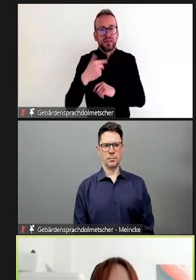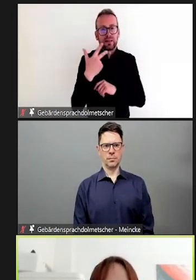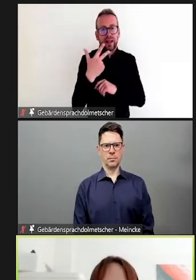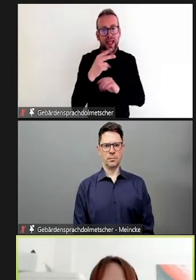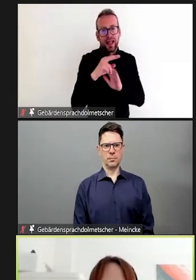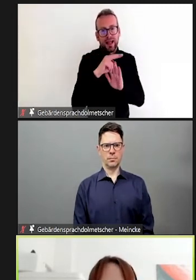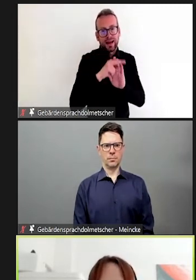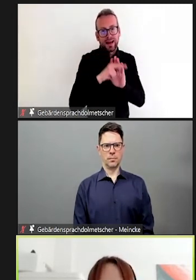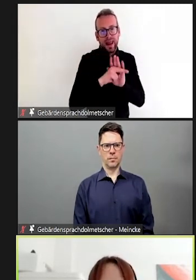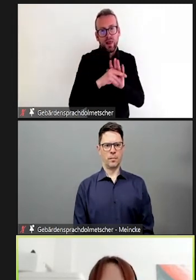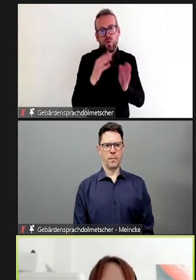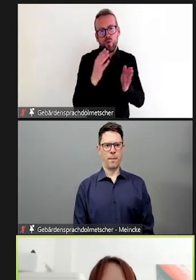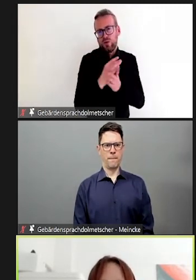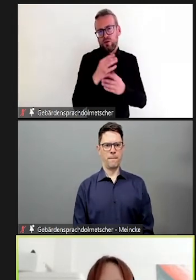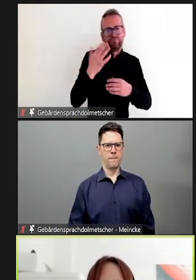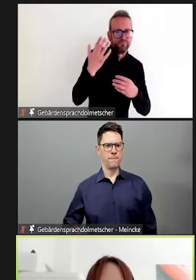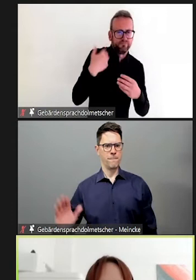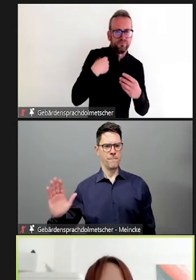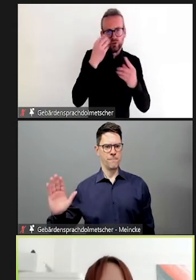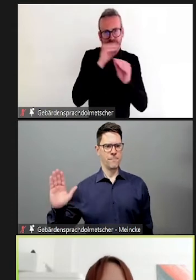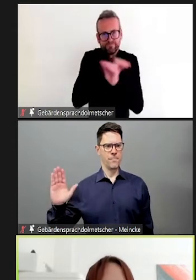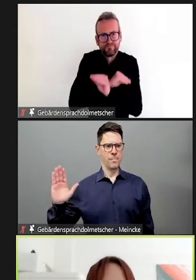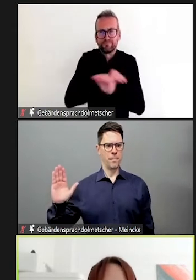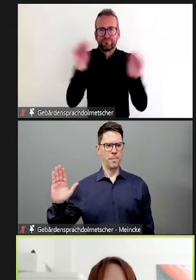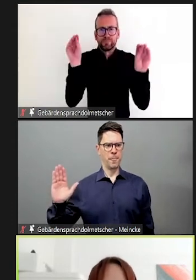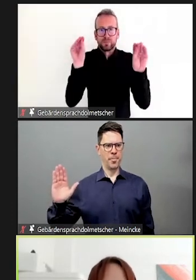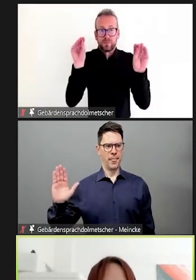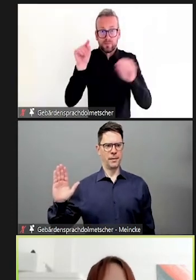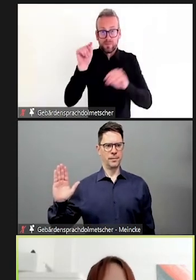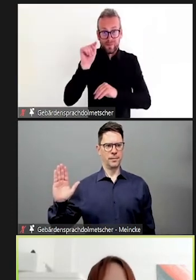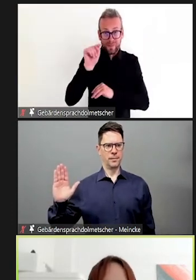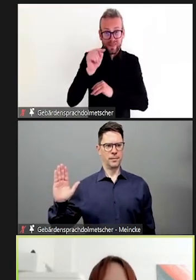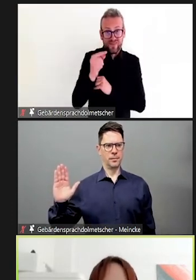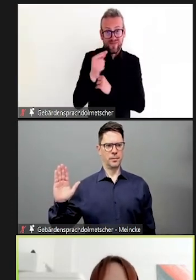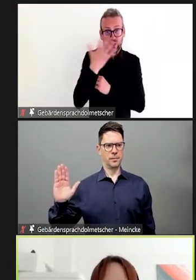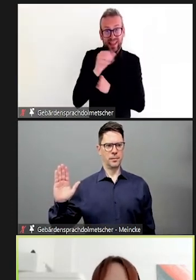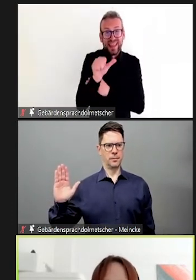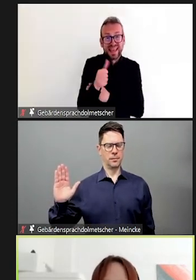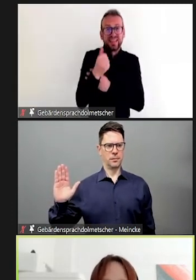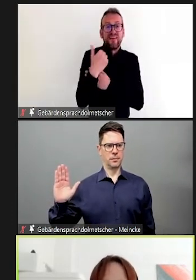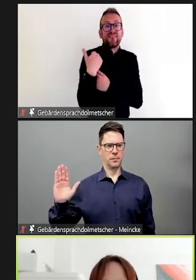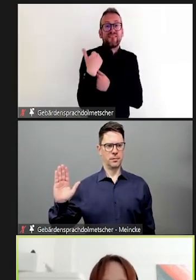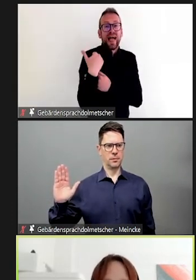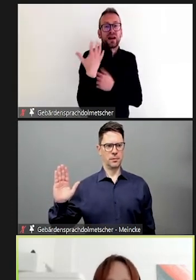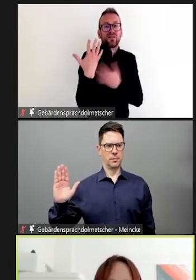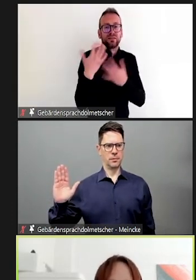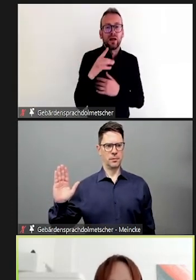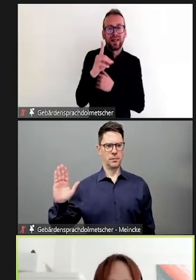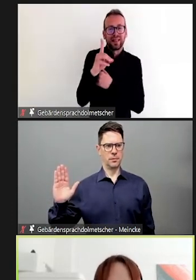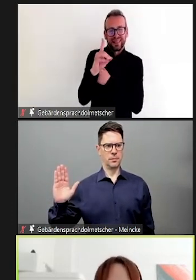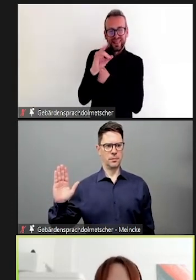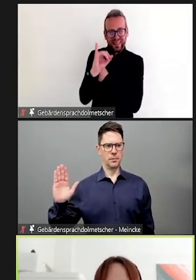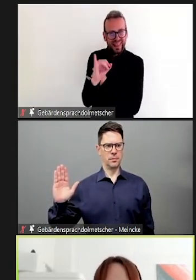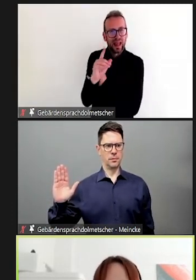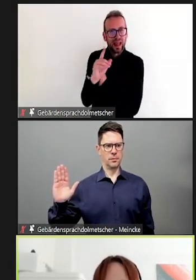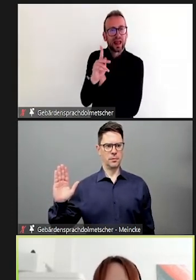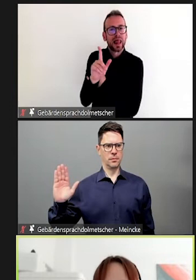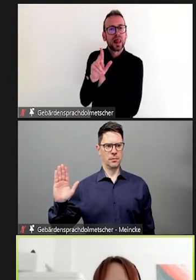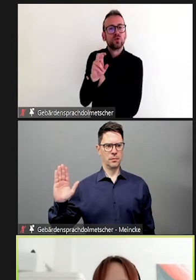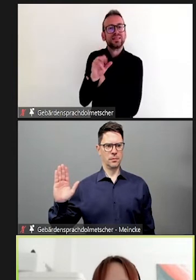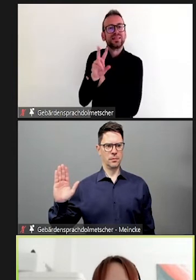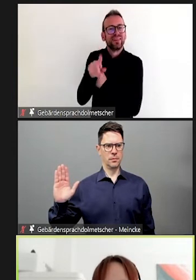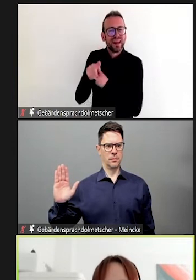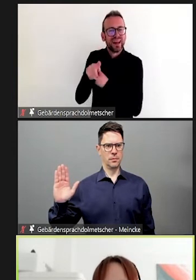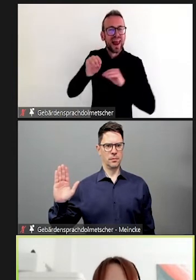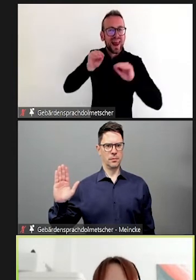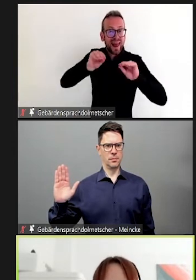interessant, aber wir wollen ja gucken, wie können wir diese Tools und diese Mittel auch einsetzen, eben um etwas zu erreichen in